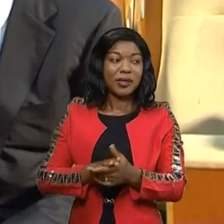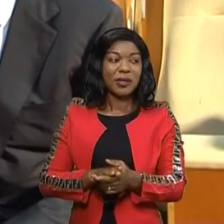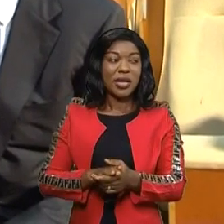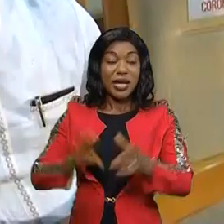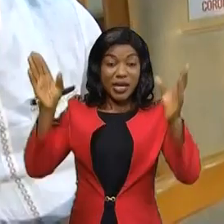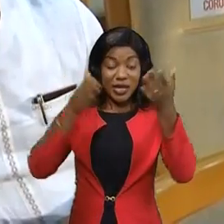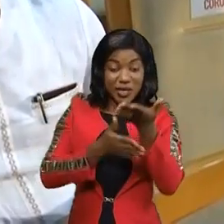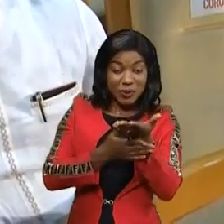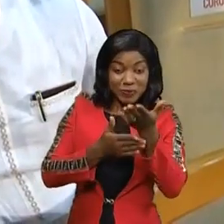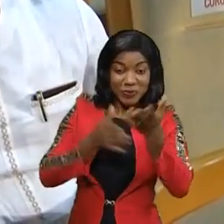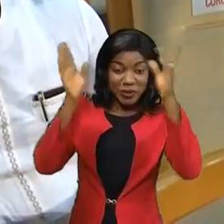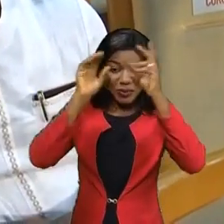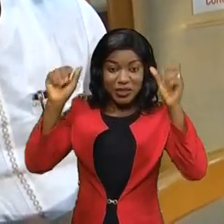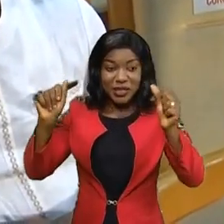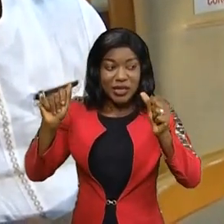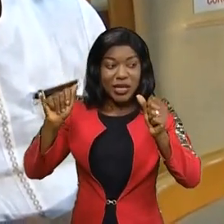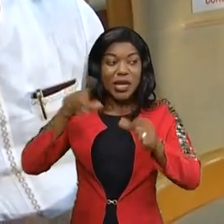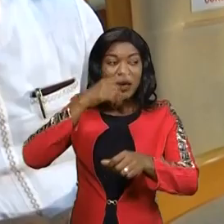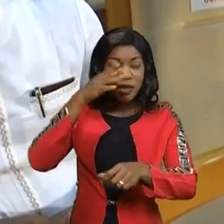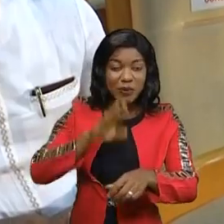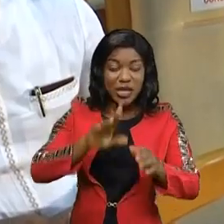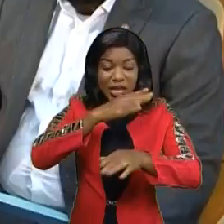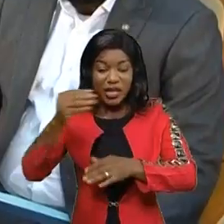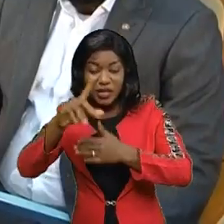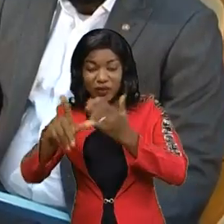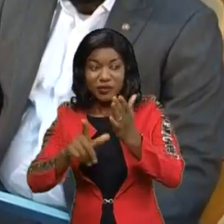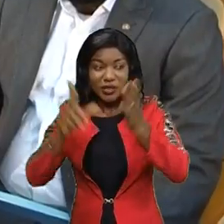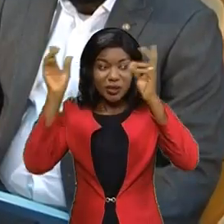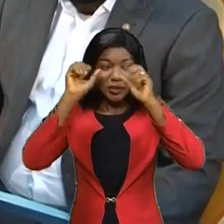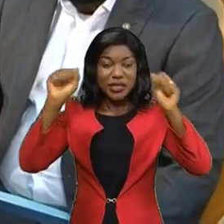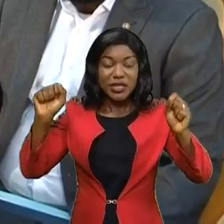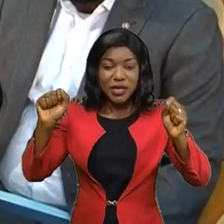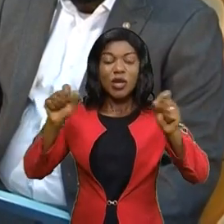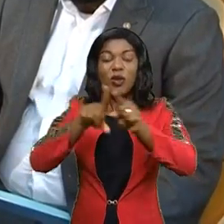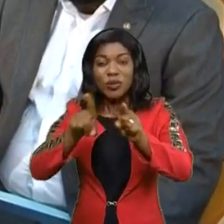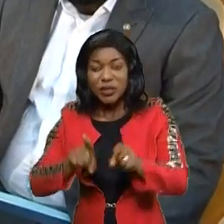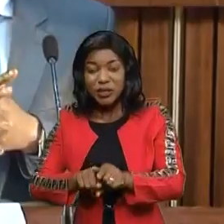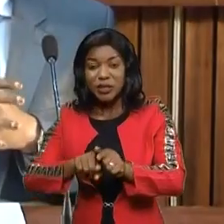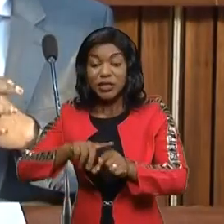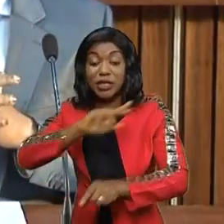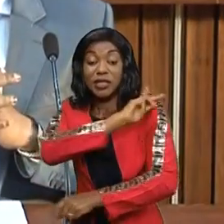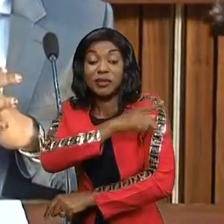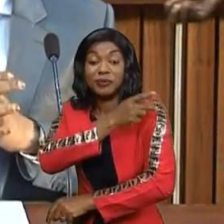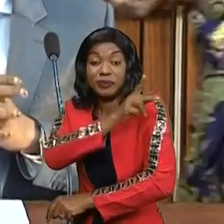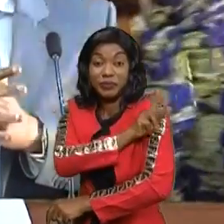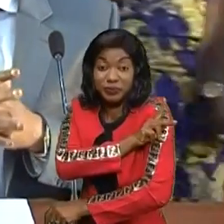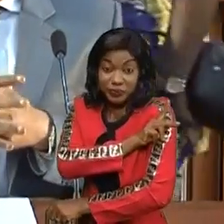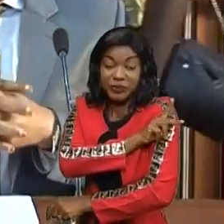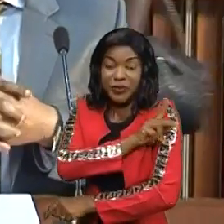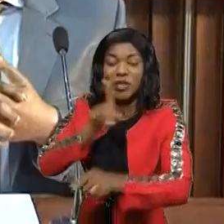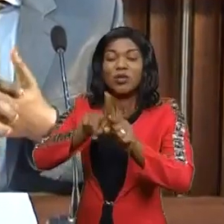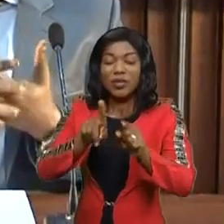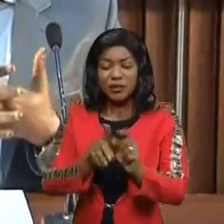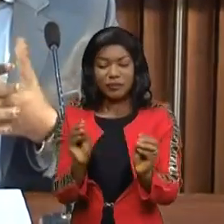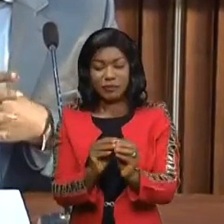président de l'Assemblée nationale, le premier vice-président du bureau de la Chambre basse du Parlement, Jean-Marc Kabound, a eu